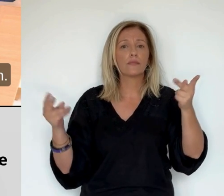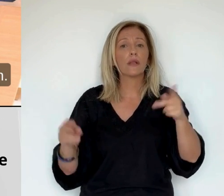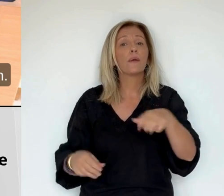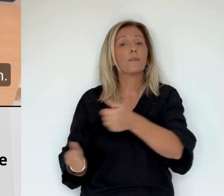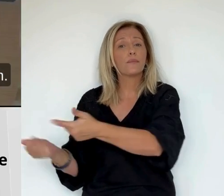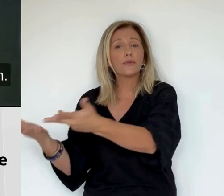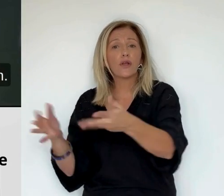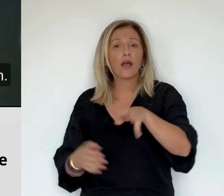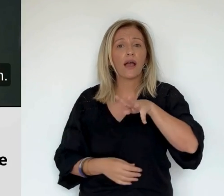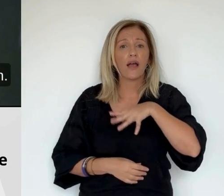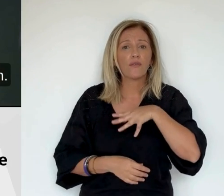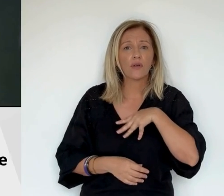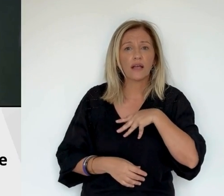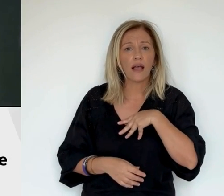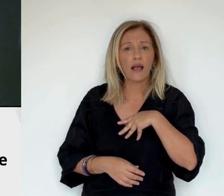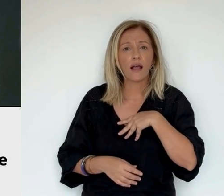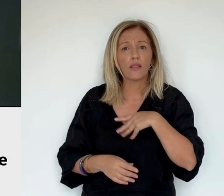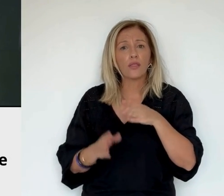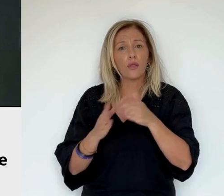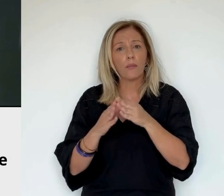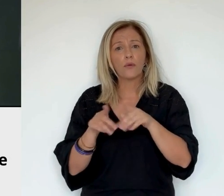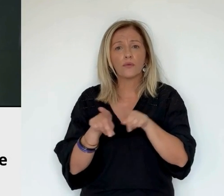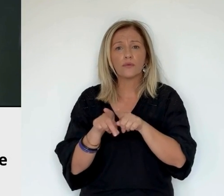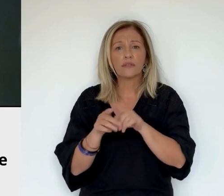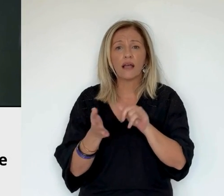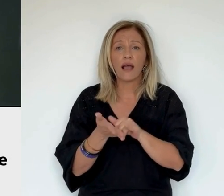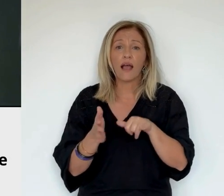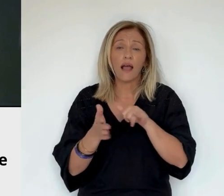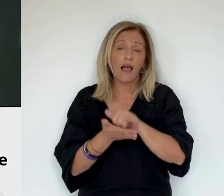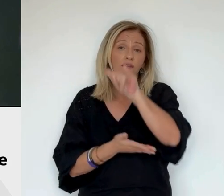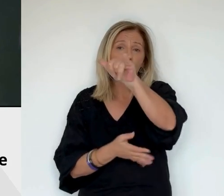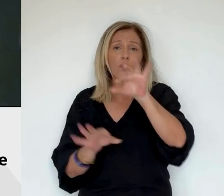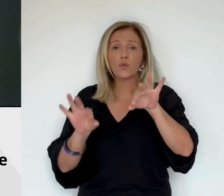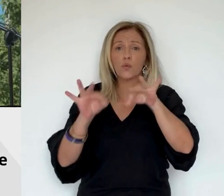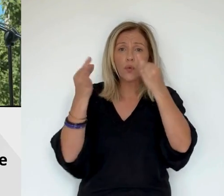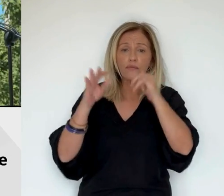repêcher la carlingue de l'avion. Marie-François Stéphanie, Jennifer Capay.